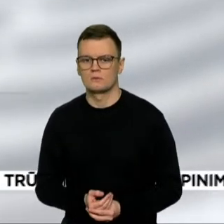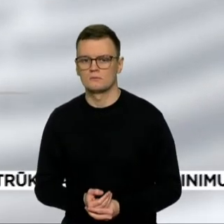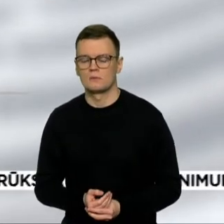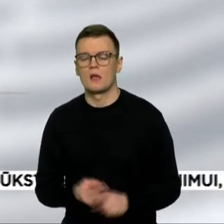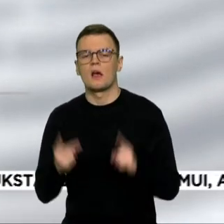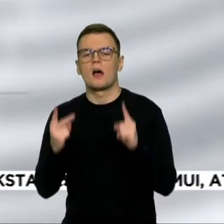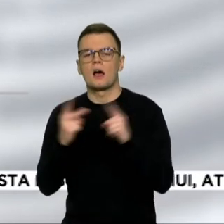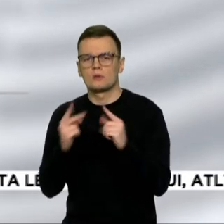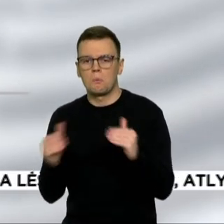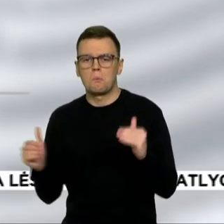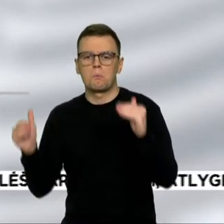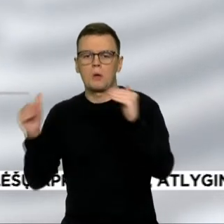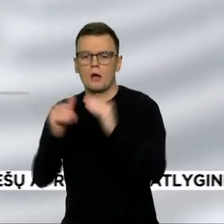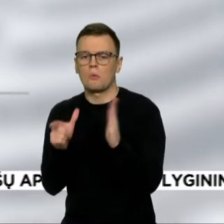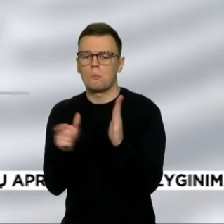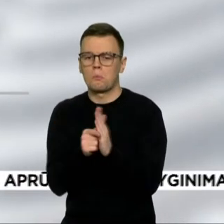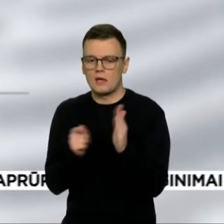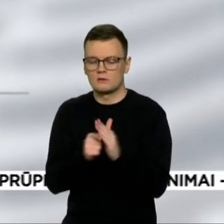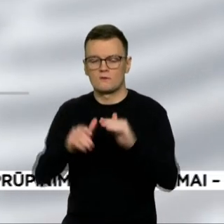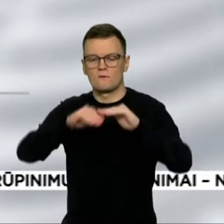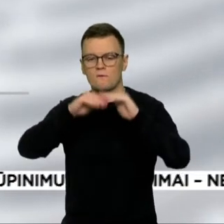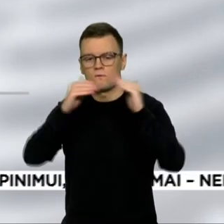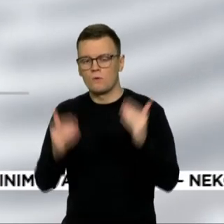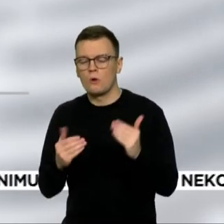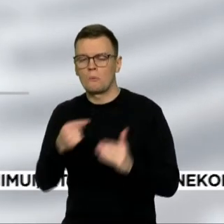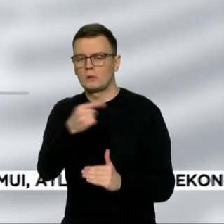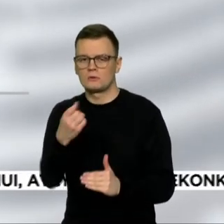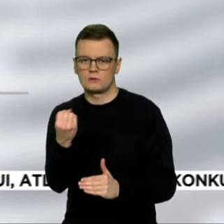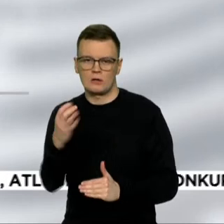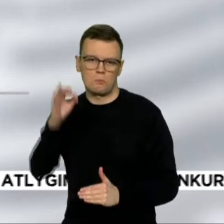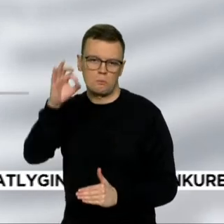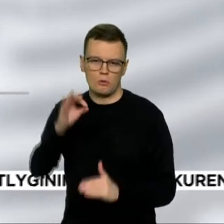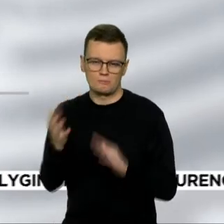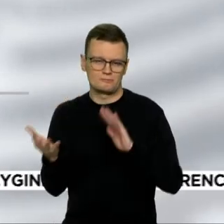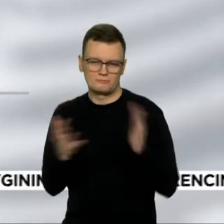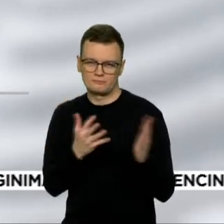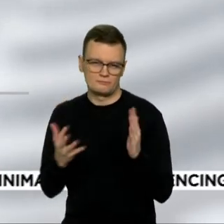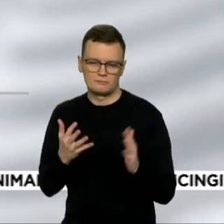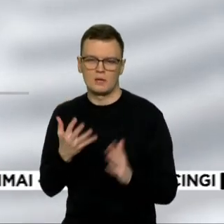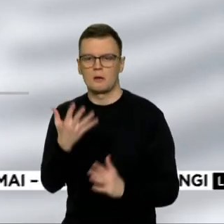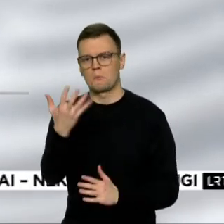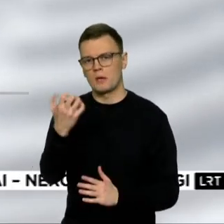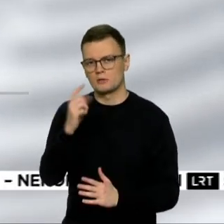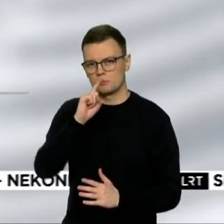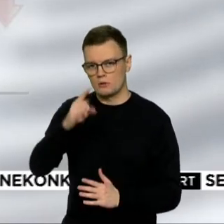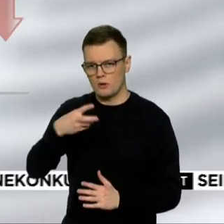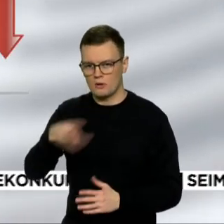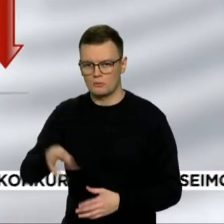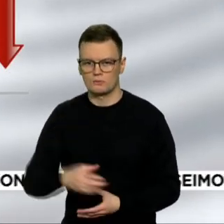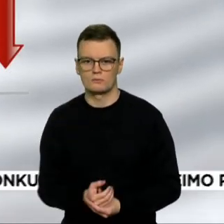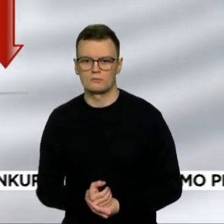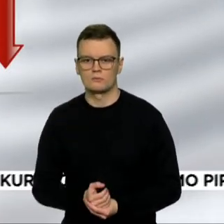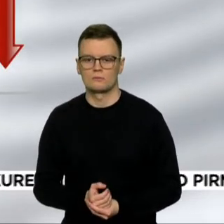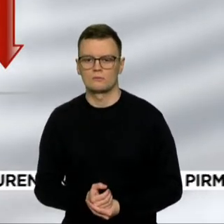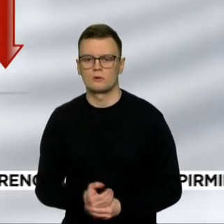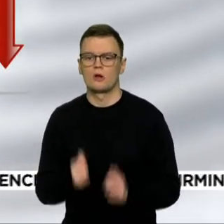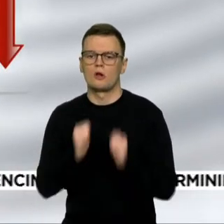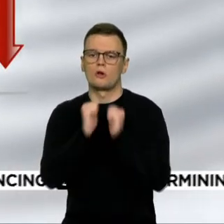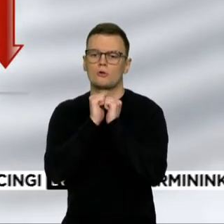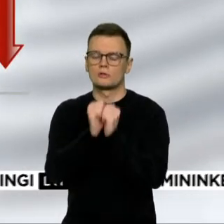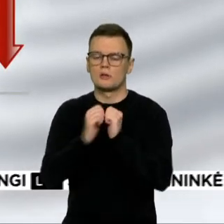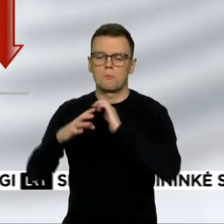nukrito vidutiniškai keturiolika procentų, arba maždaug pusę milijardo eurų ir rugsėje pabaigoje siekia penkis su pusę milijardo.